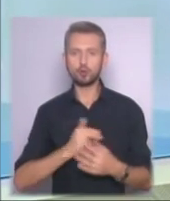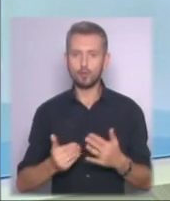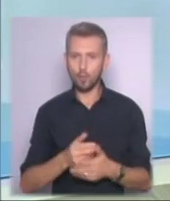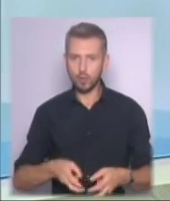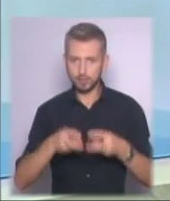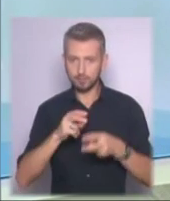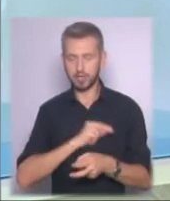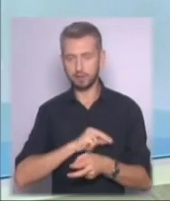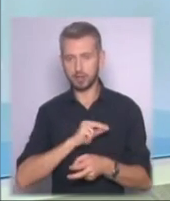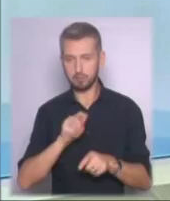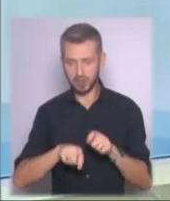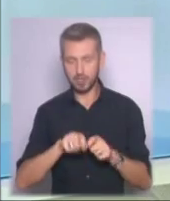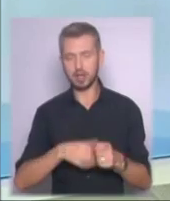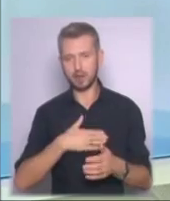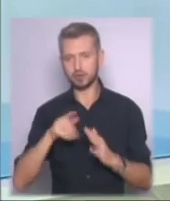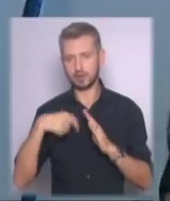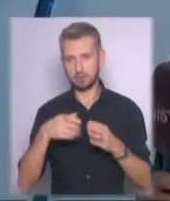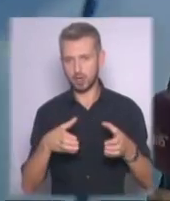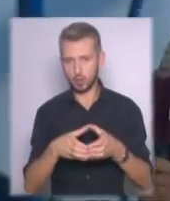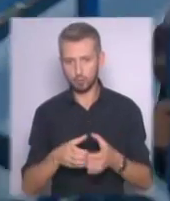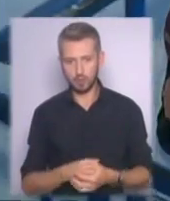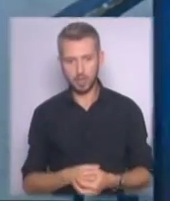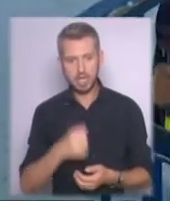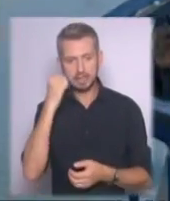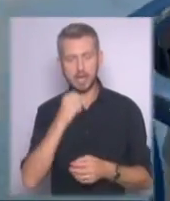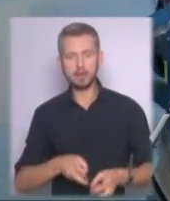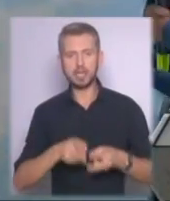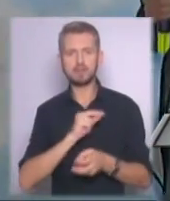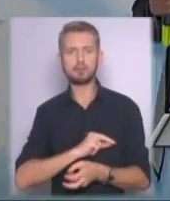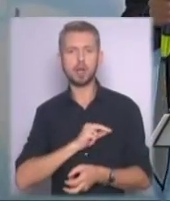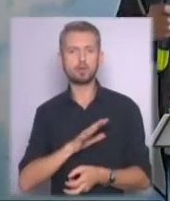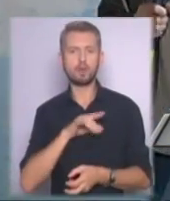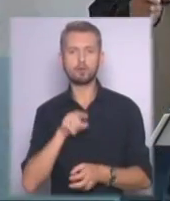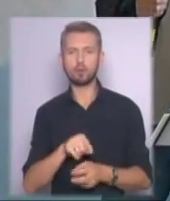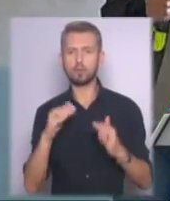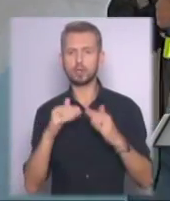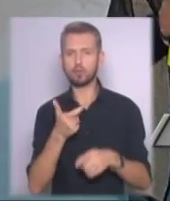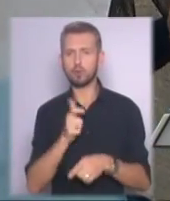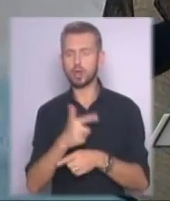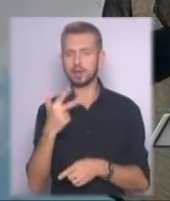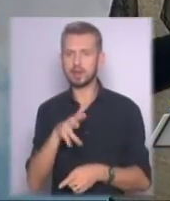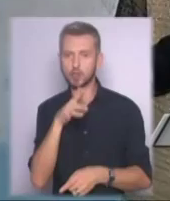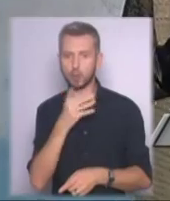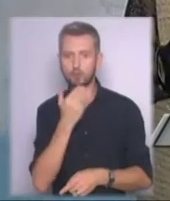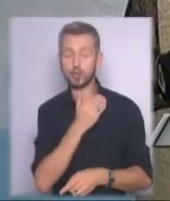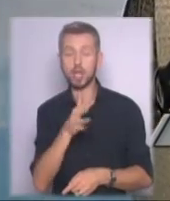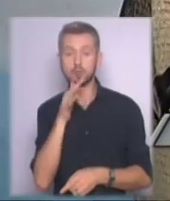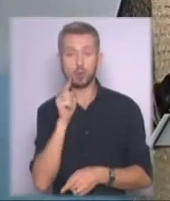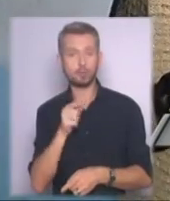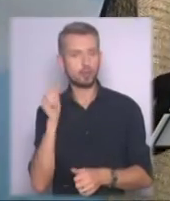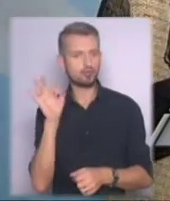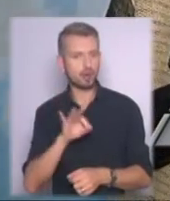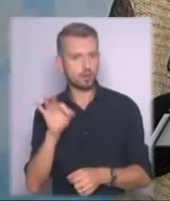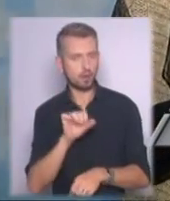перевірила і наша знімальна група. Старенький ліфт працював у цьому будинку понад 30 років. Останнім часом він частенько